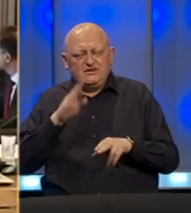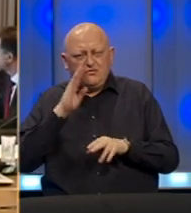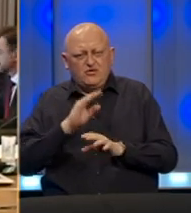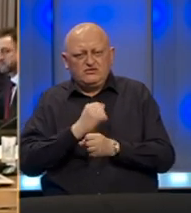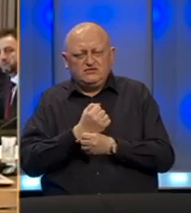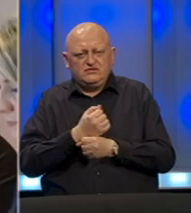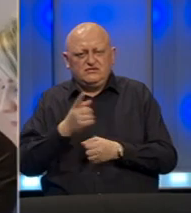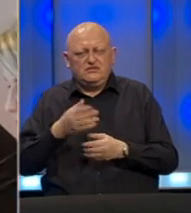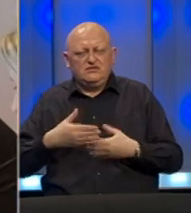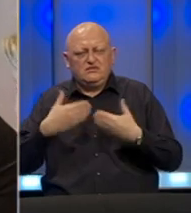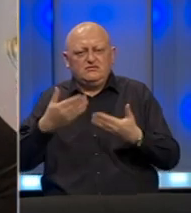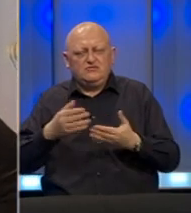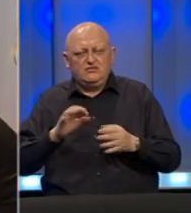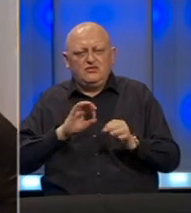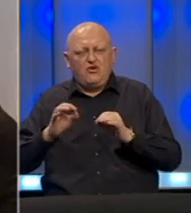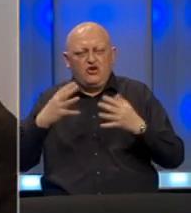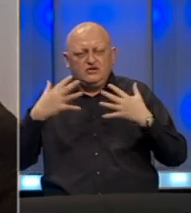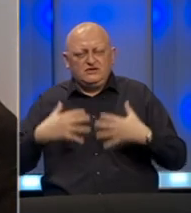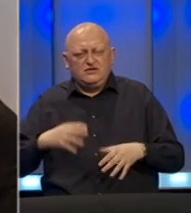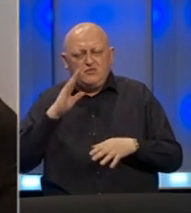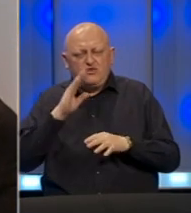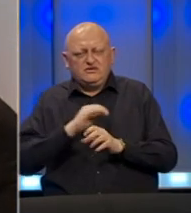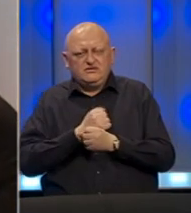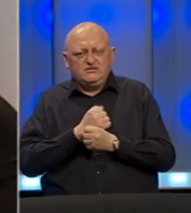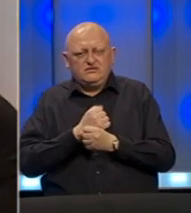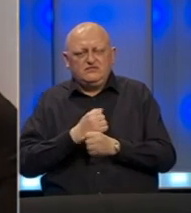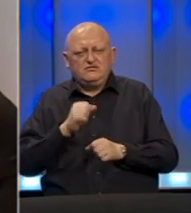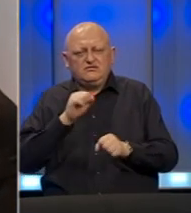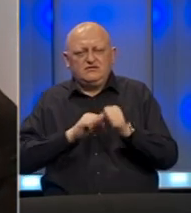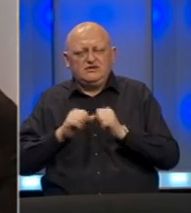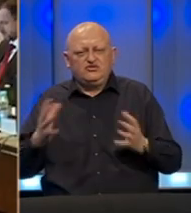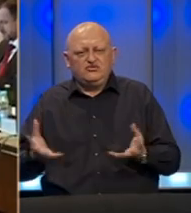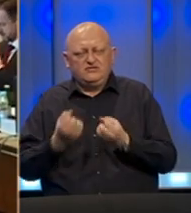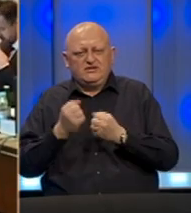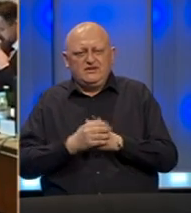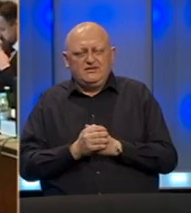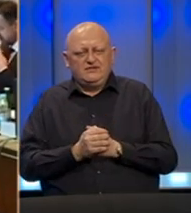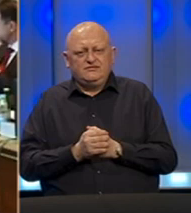Hercegovine, a na prijedlog koordinacijonog tijela Bosne i Hercegovine za zaštitu i spasavanje.